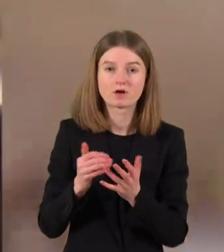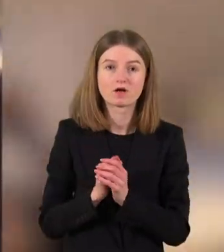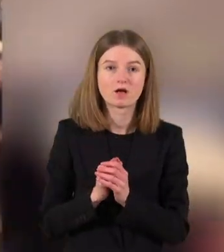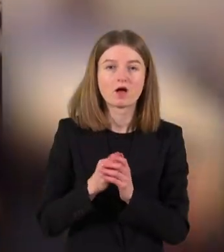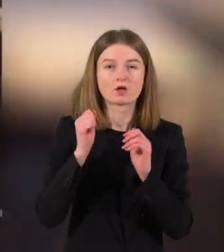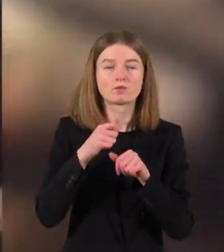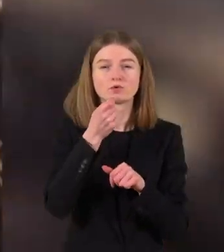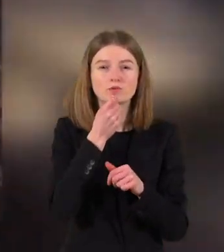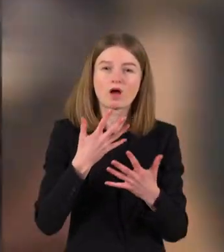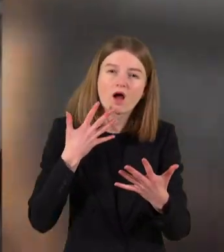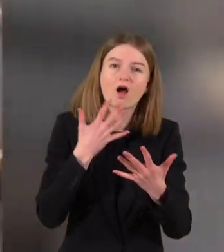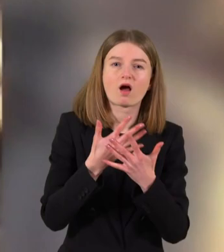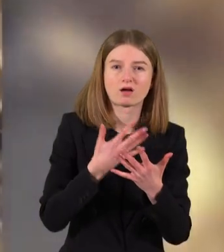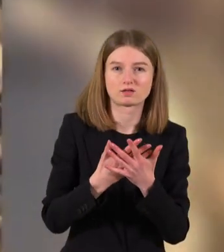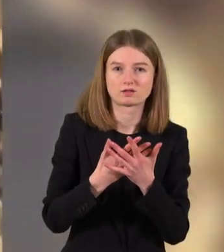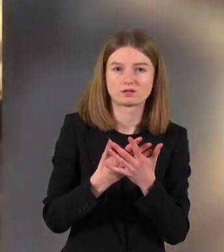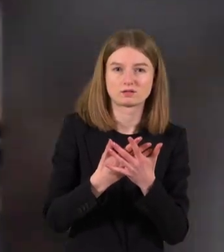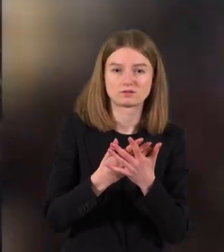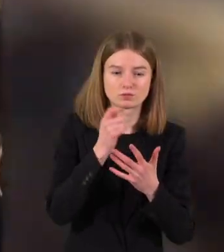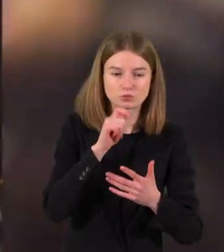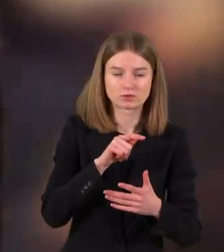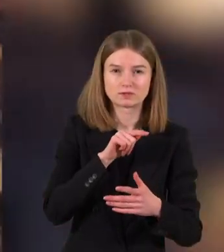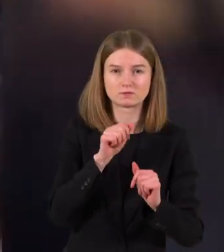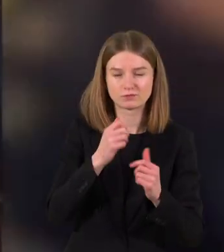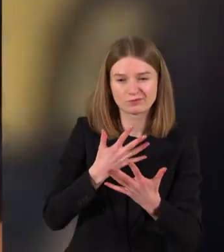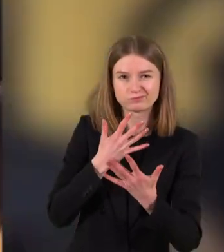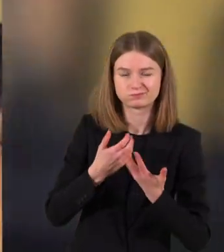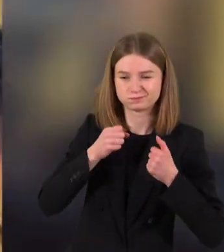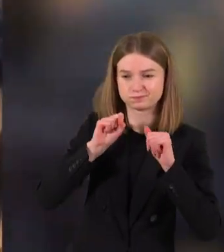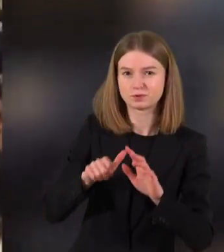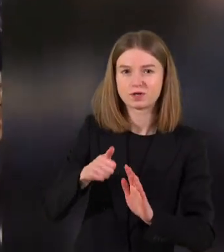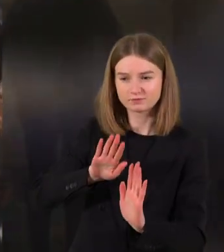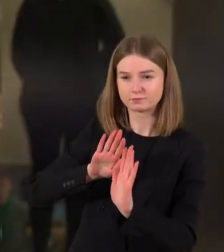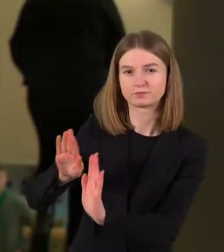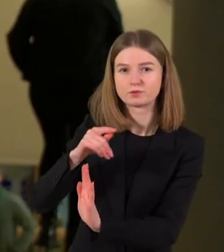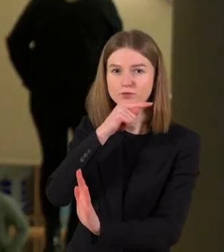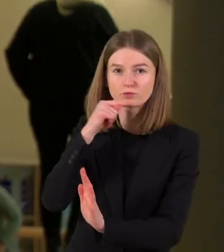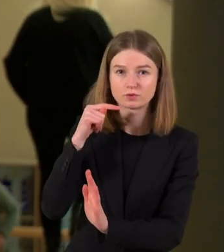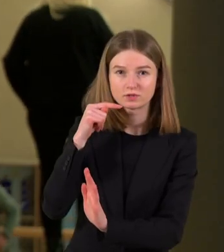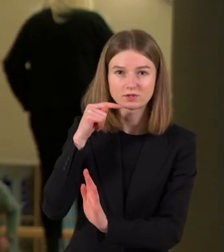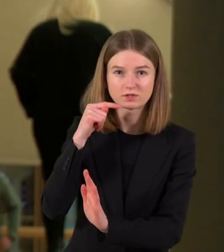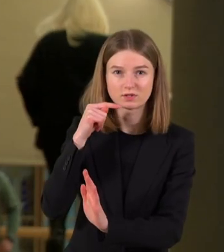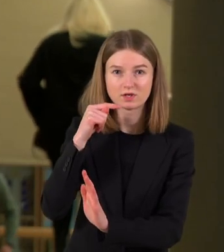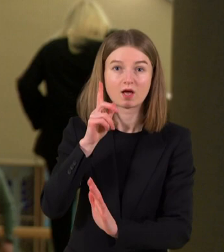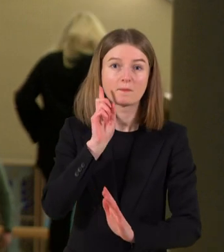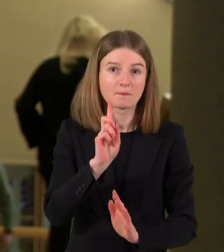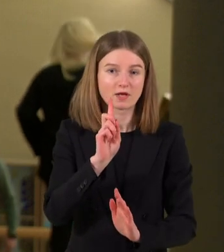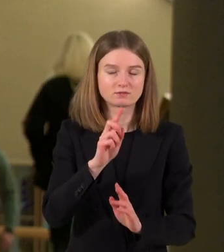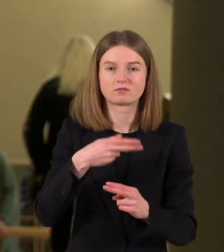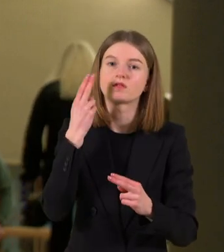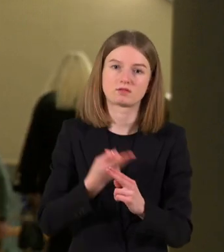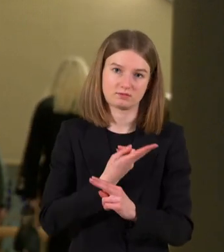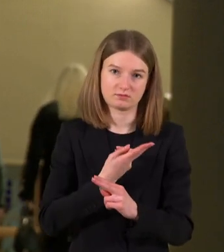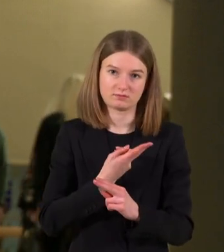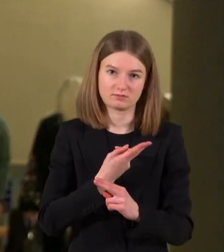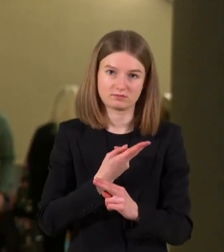aktyvesnė praukrainietiška, kad sulaikyti Rusijos agresyvumą, bet to nepavyko savo